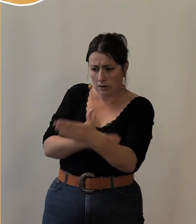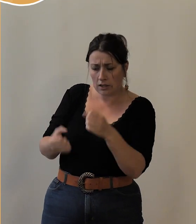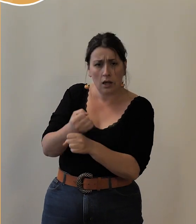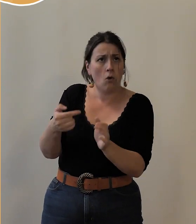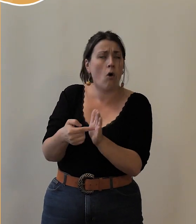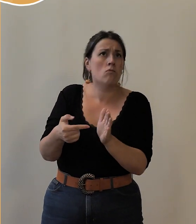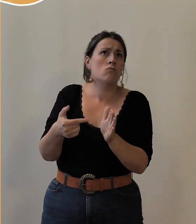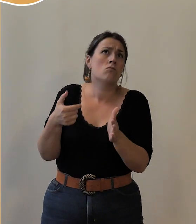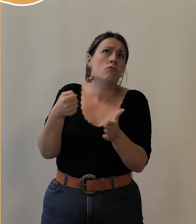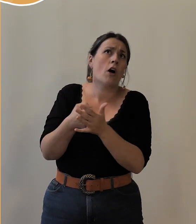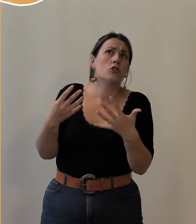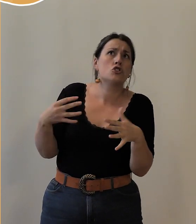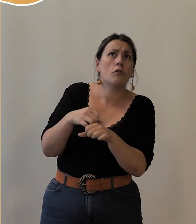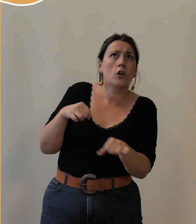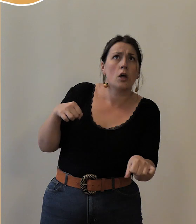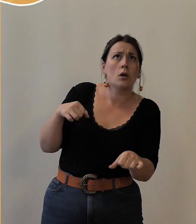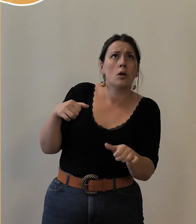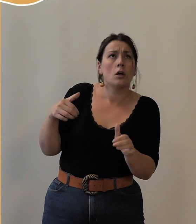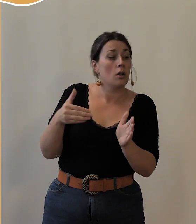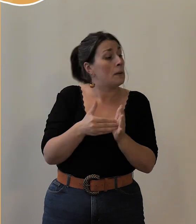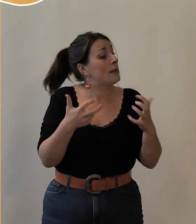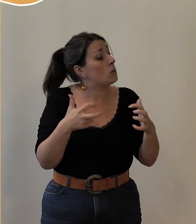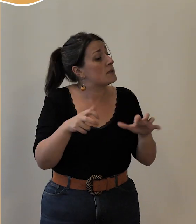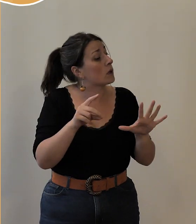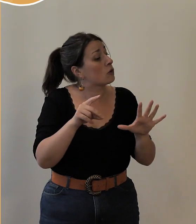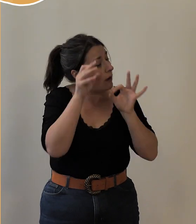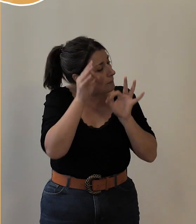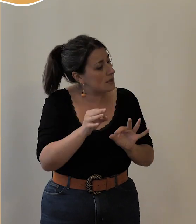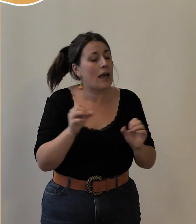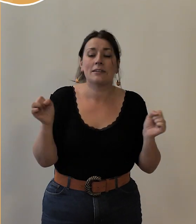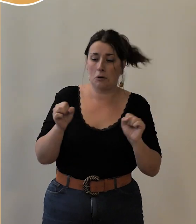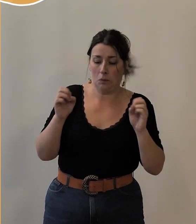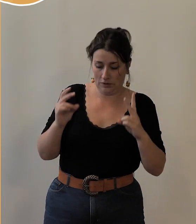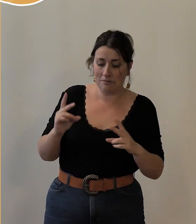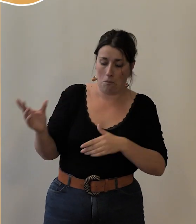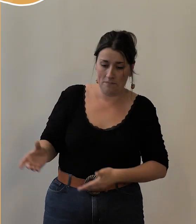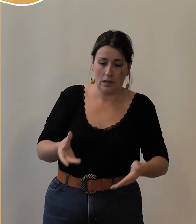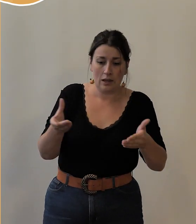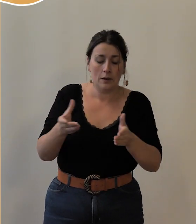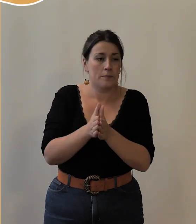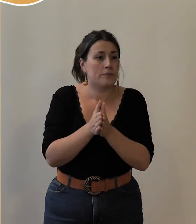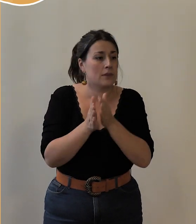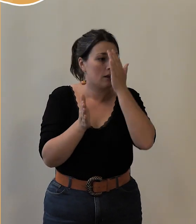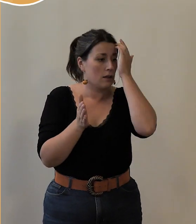1945, les années 80, un peu après. Et vous allez